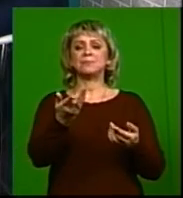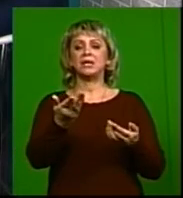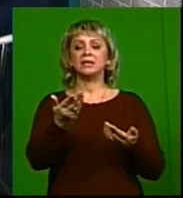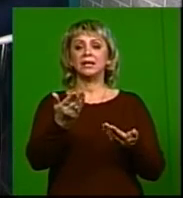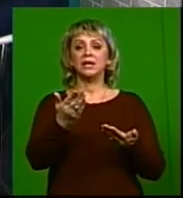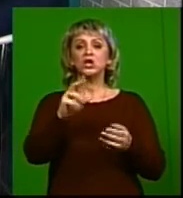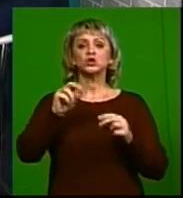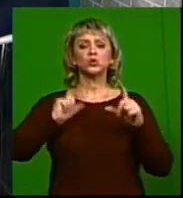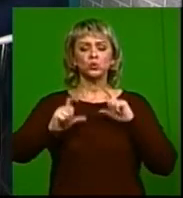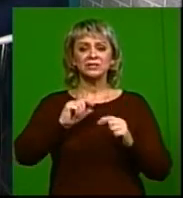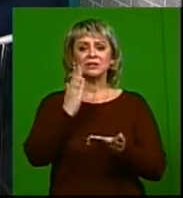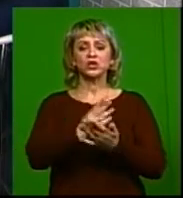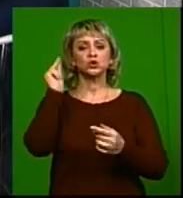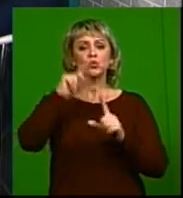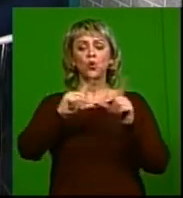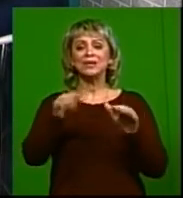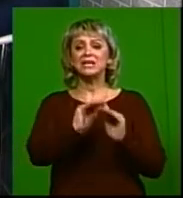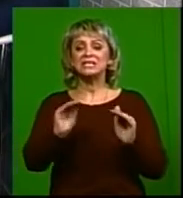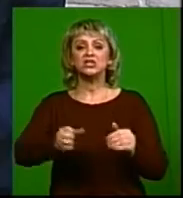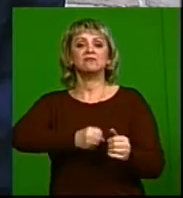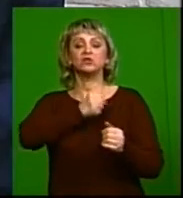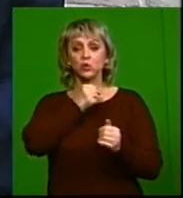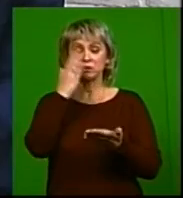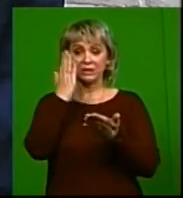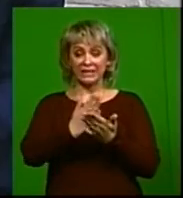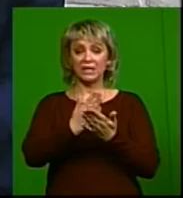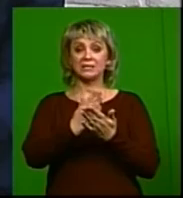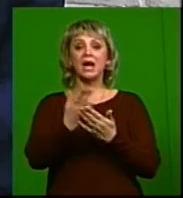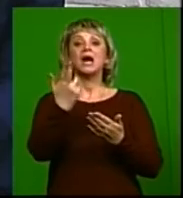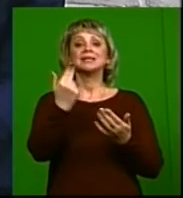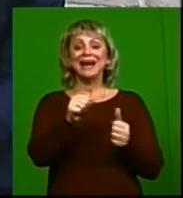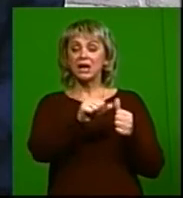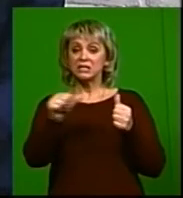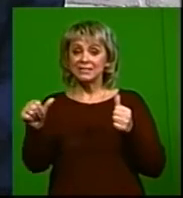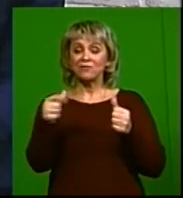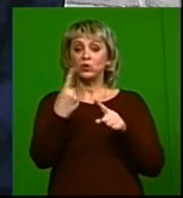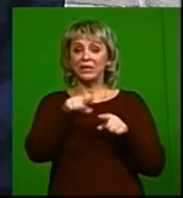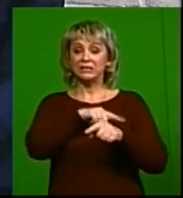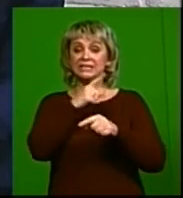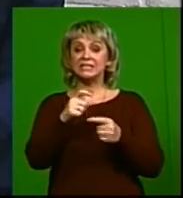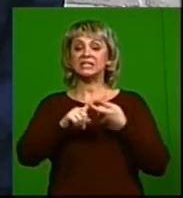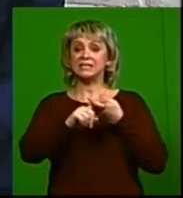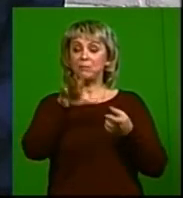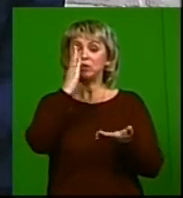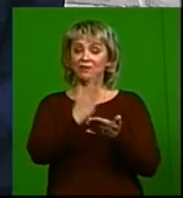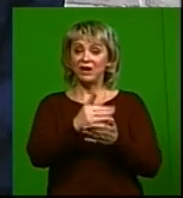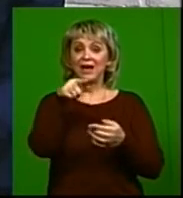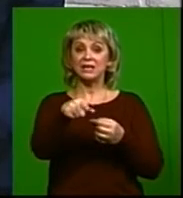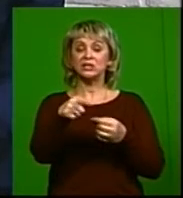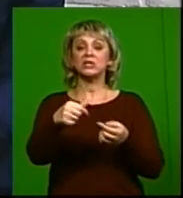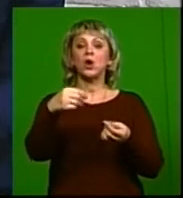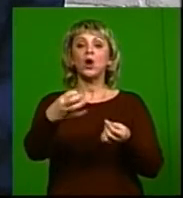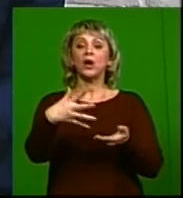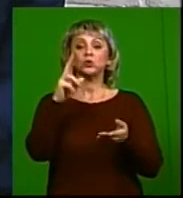и студенты, и школьники, и дети, и взрослые. Да, основной движущей силой ВИЧ-инфекции по-прежнему являются люди,